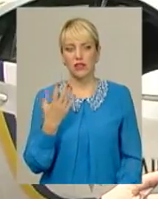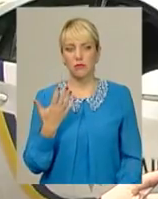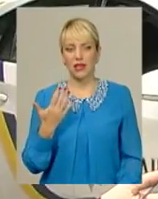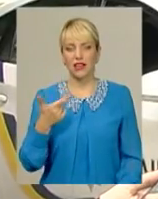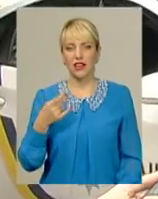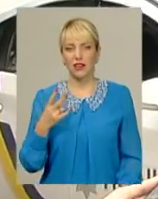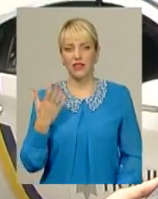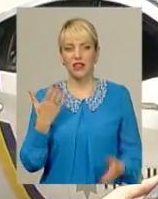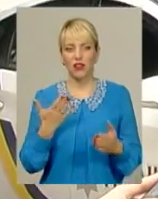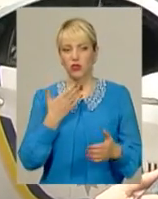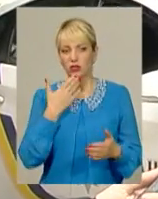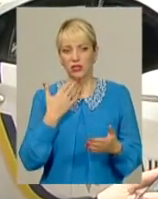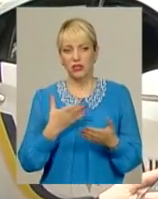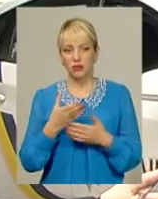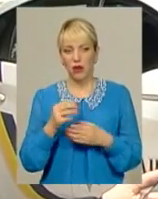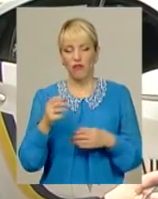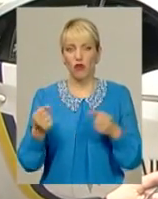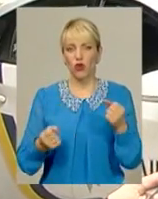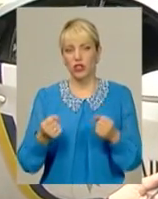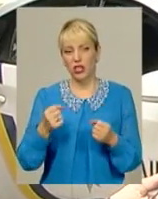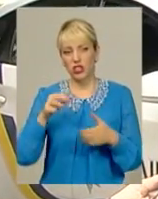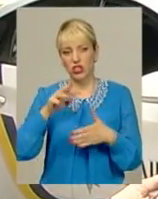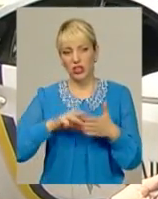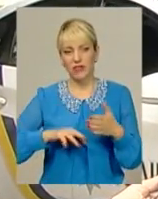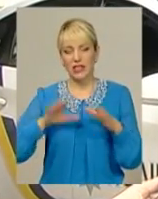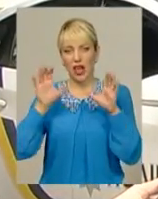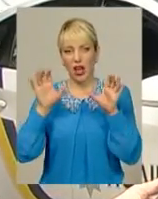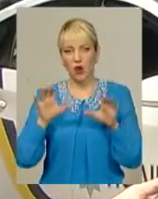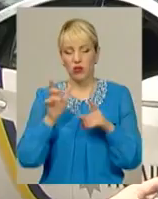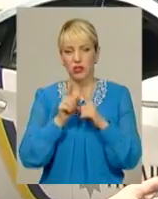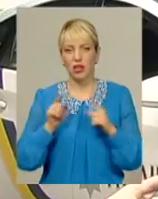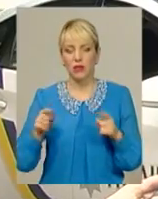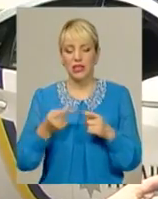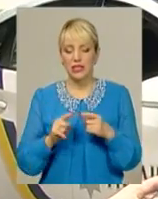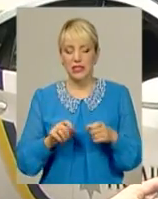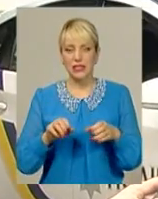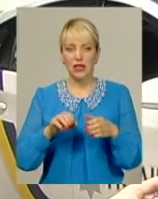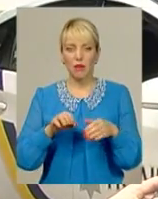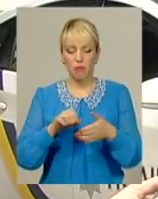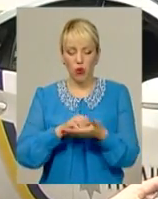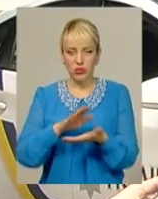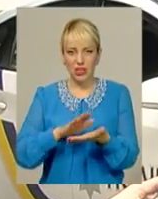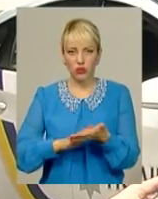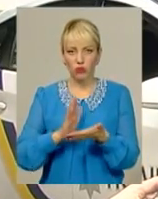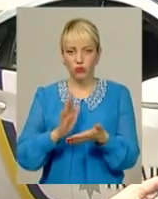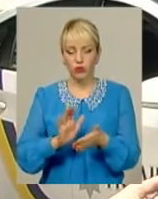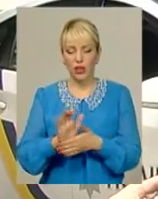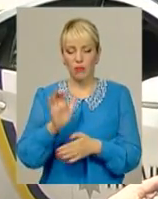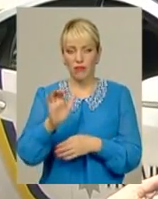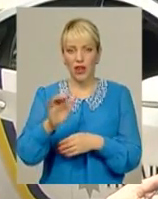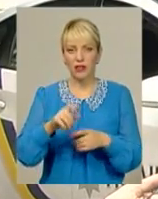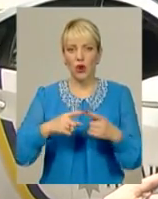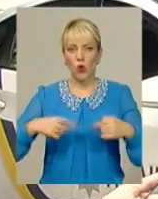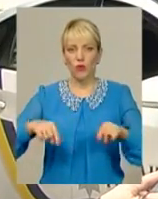У випадку несплати водіями штрафу, установлений законом терміни, дані постанови будуть направлятися до відділів Державної